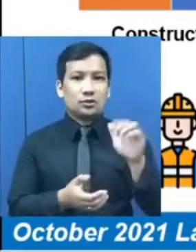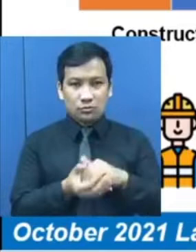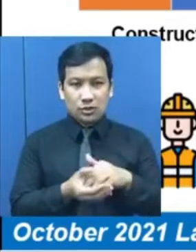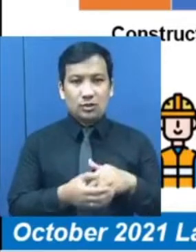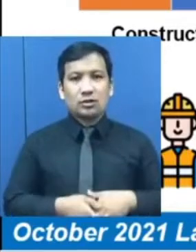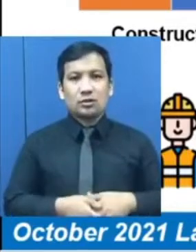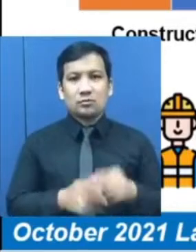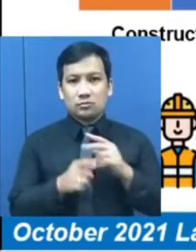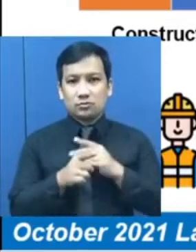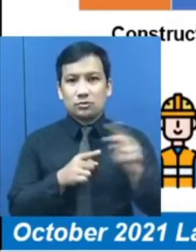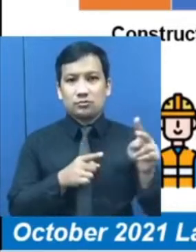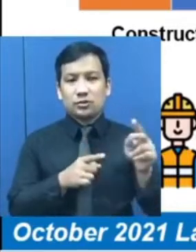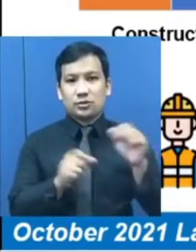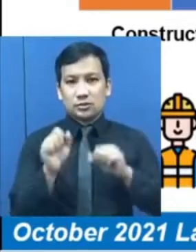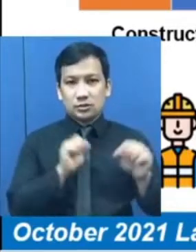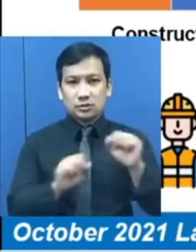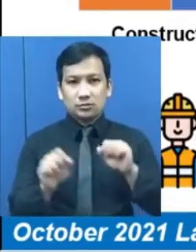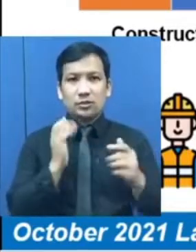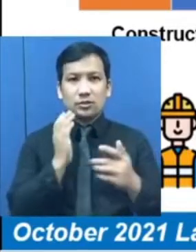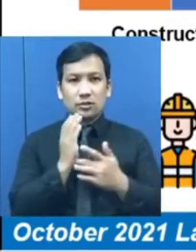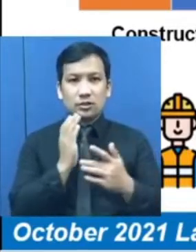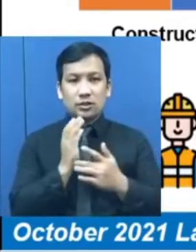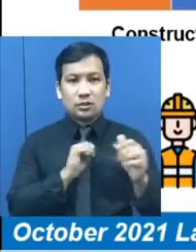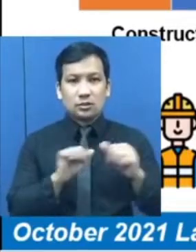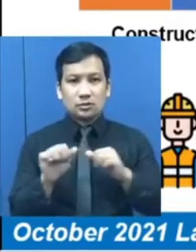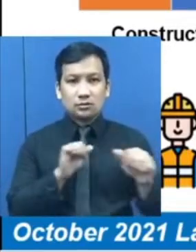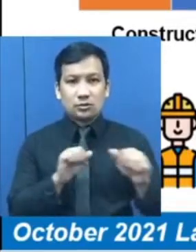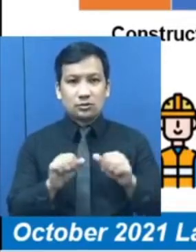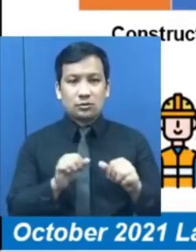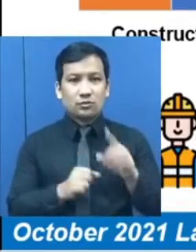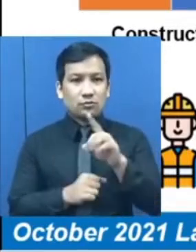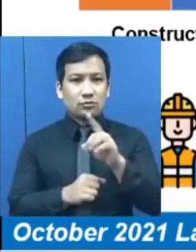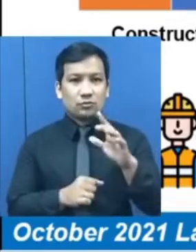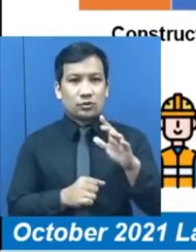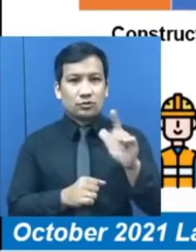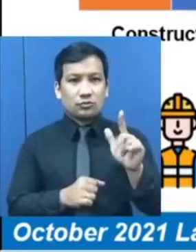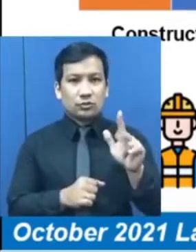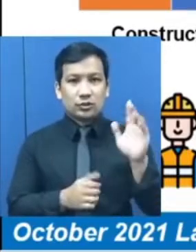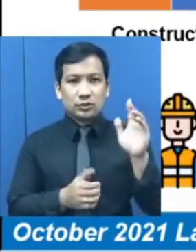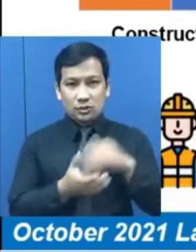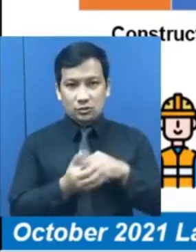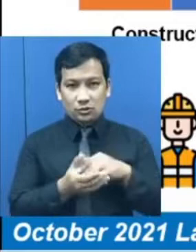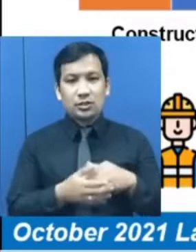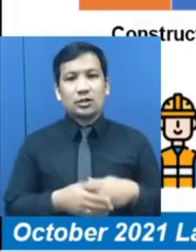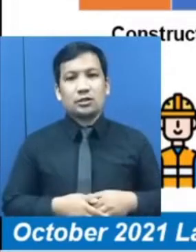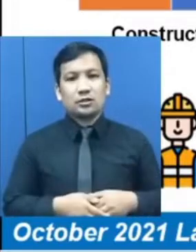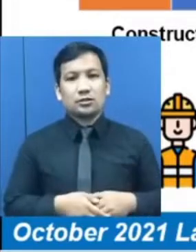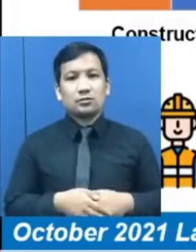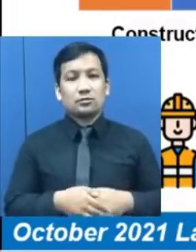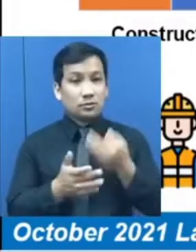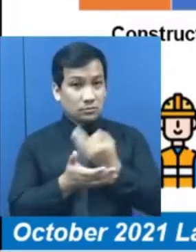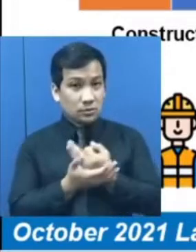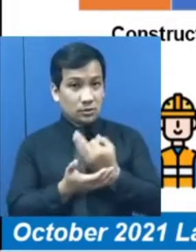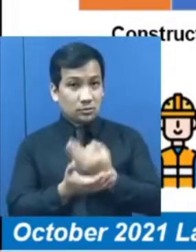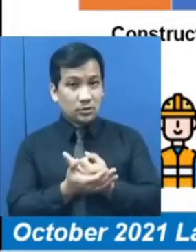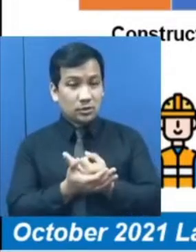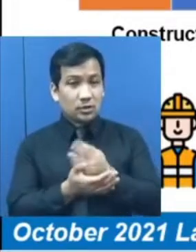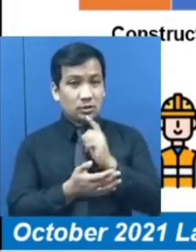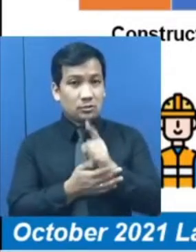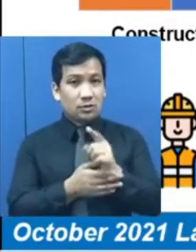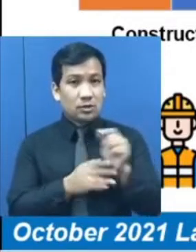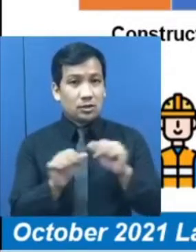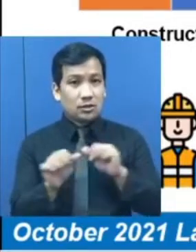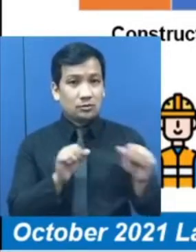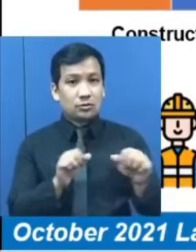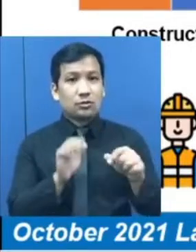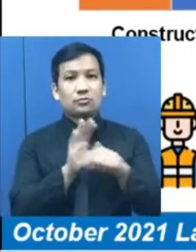Professional, Scientific and Technical Activities, minus 123,000. At Financial and Insurance Activities,